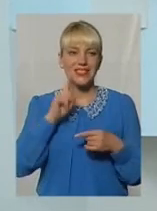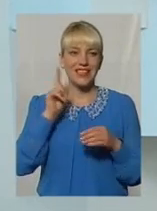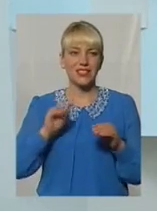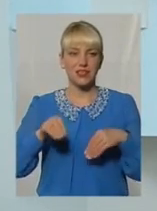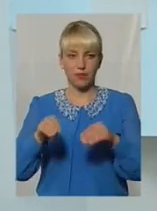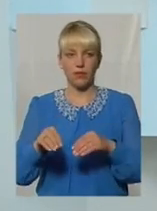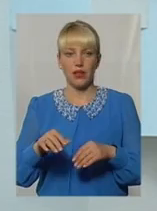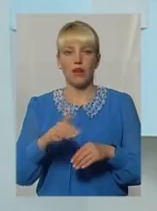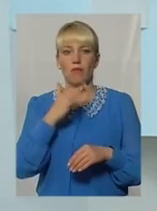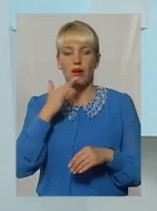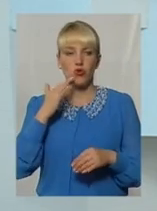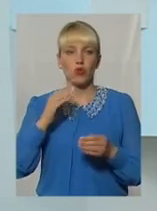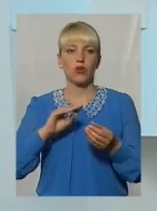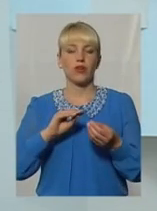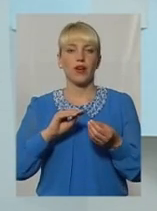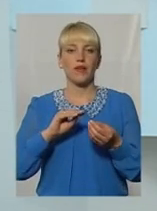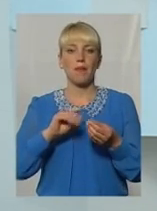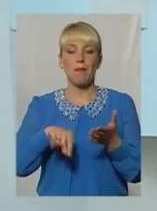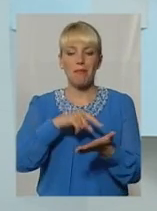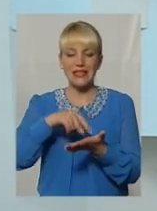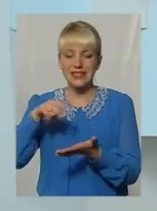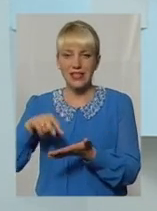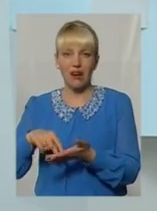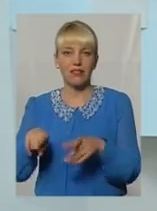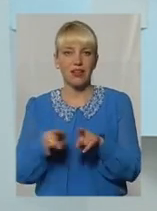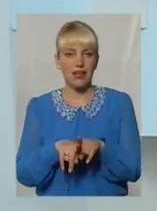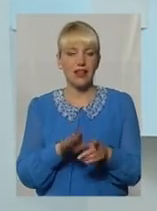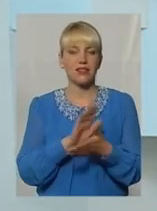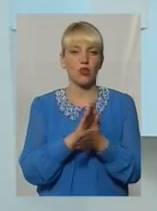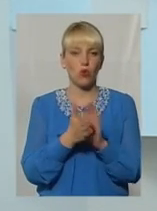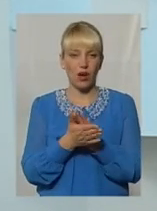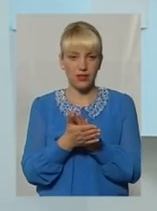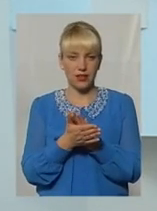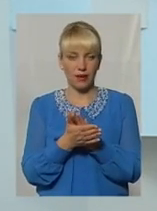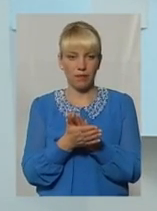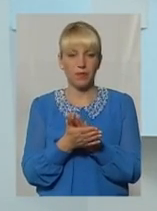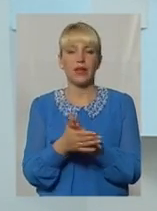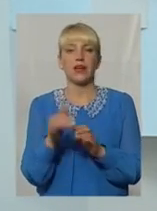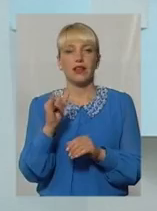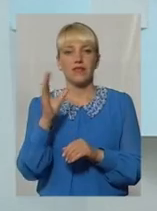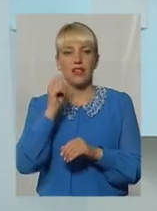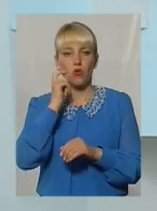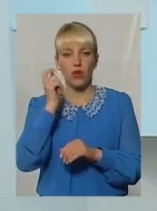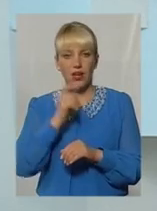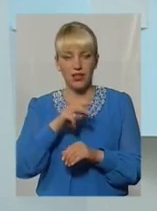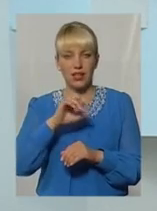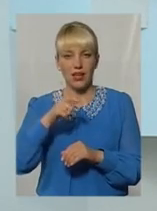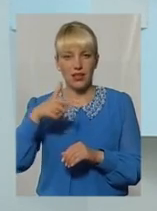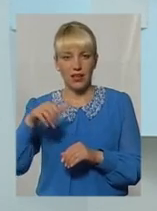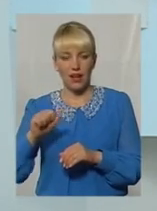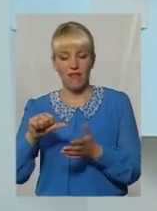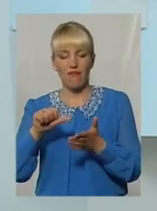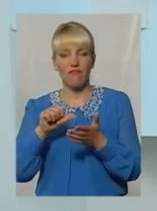подібна ситуація, і в багатьох містах подібна ситуація з обрізанням. І всеукраїнська екологічна ліга виступила